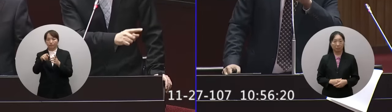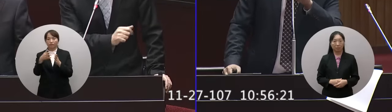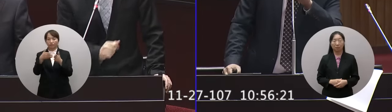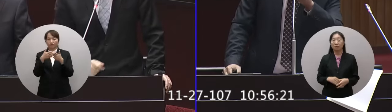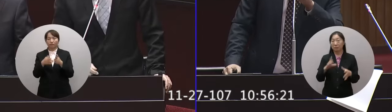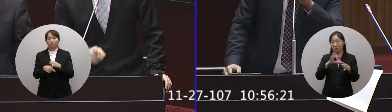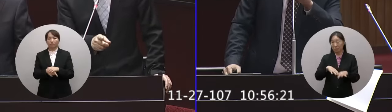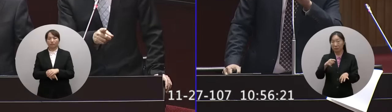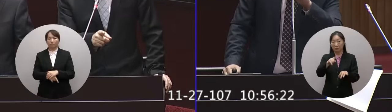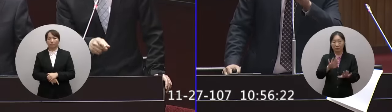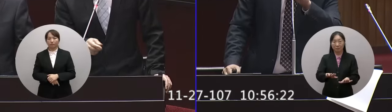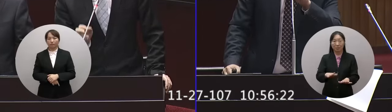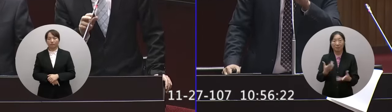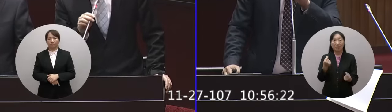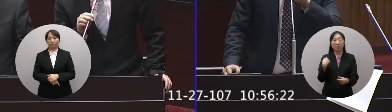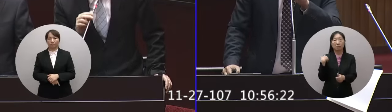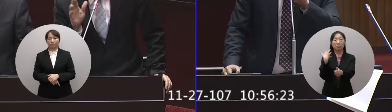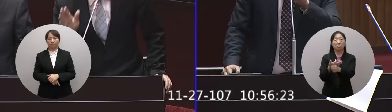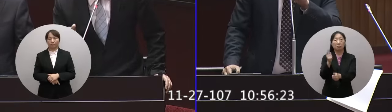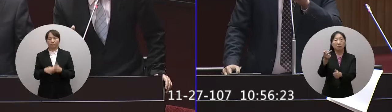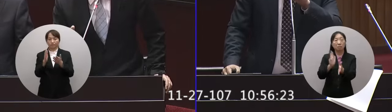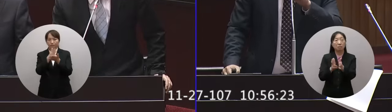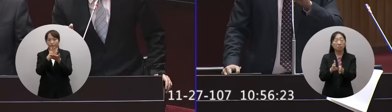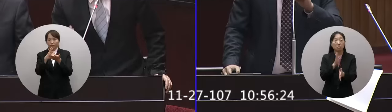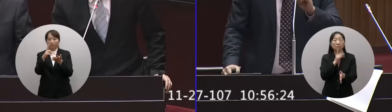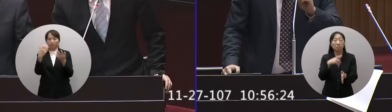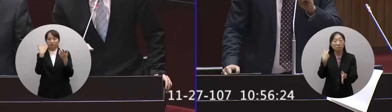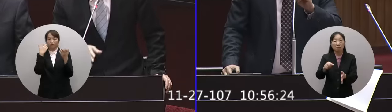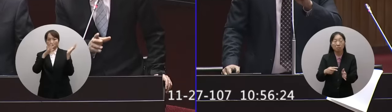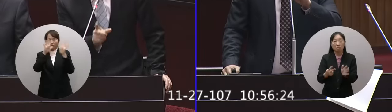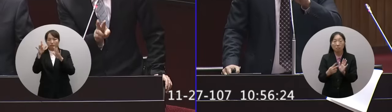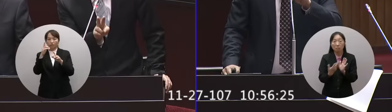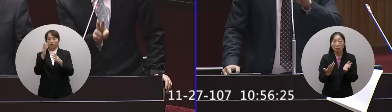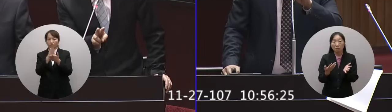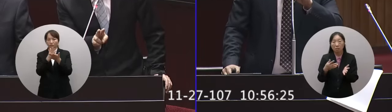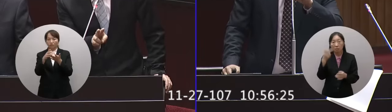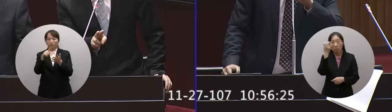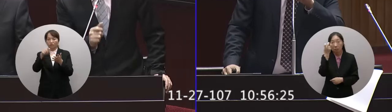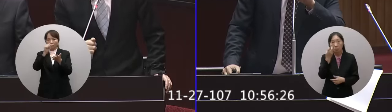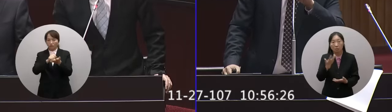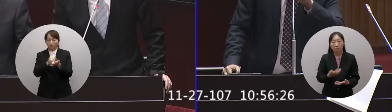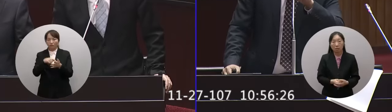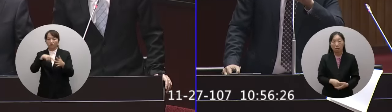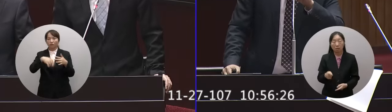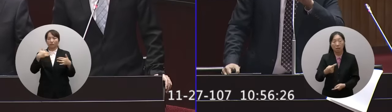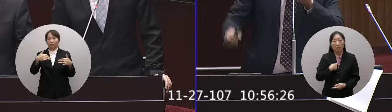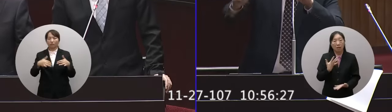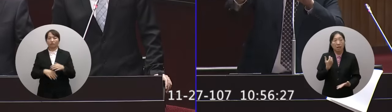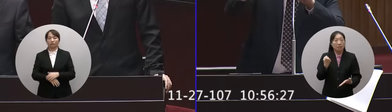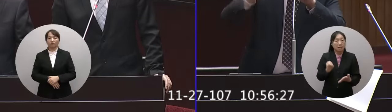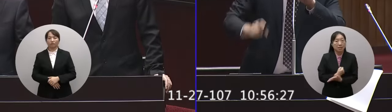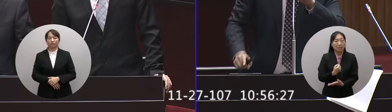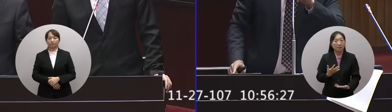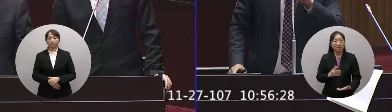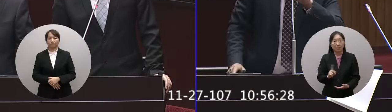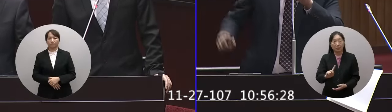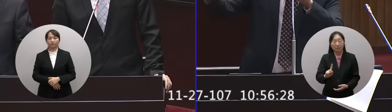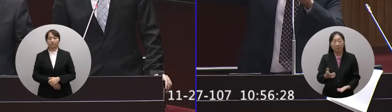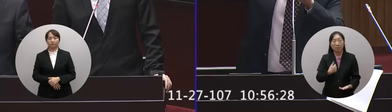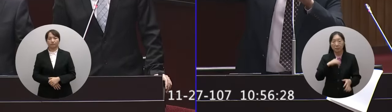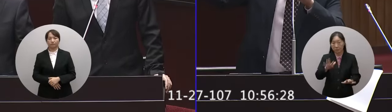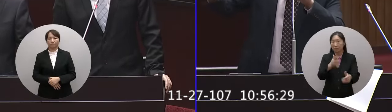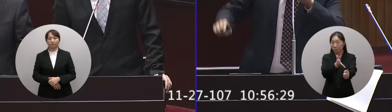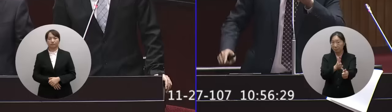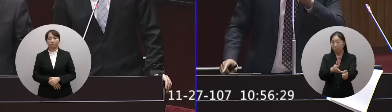所以你還現在正在請台鐵離心喔已經在在進行了可是他這個紀錄我的老天啊我現在在問你喔